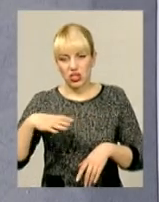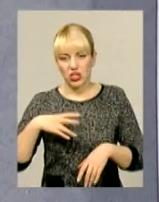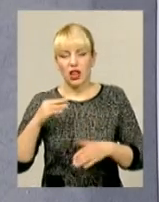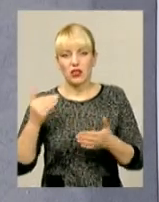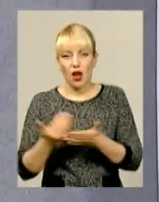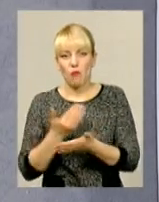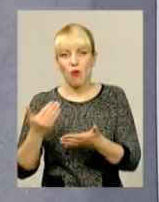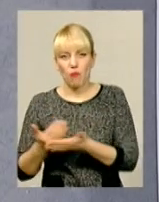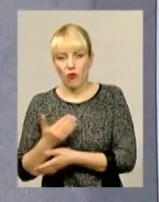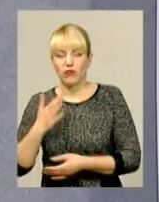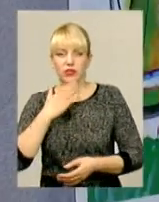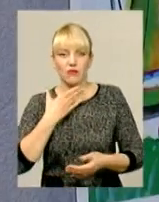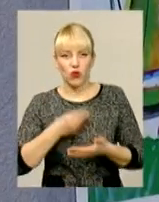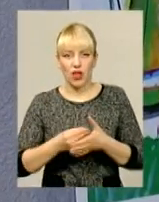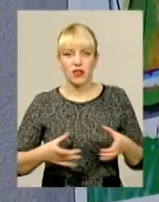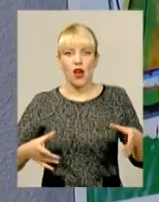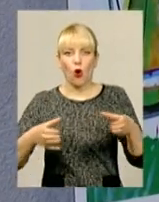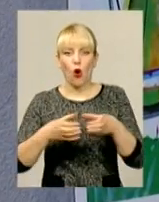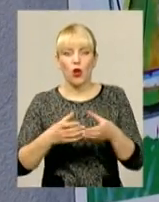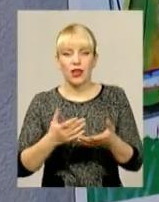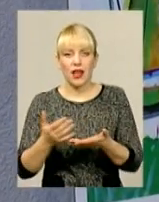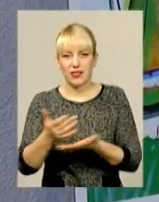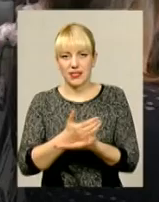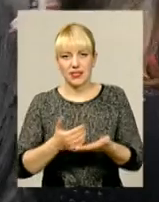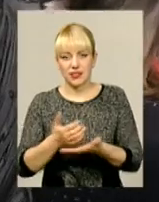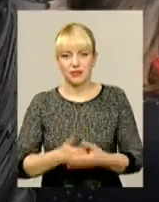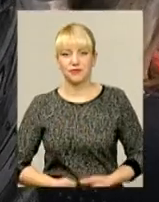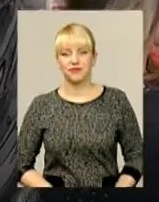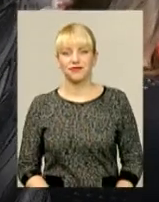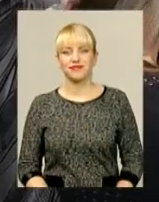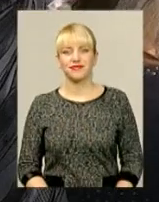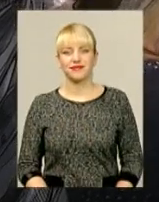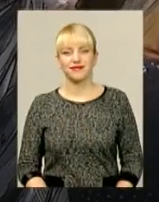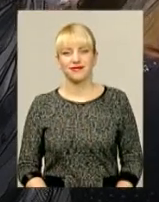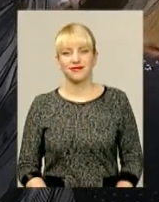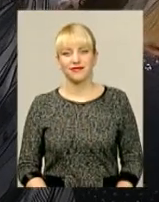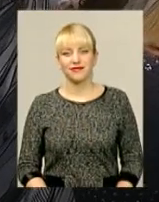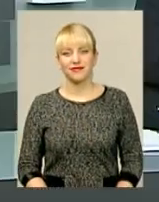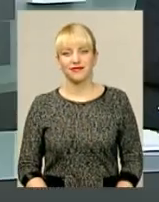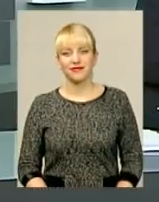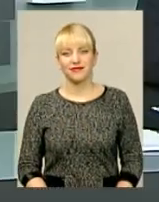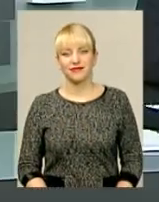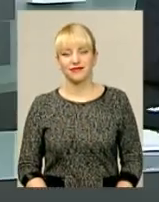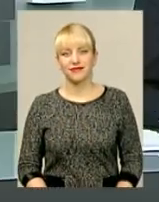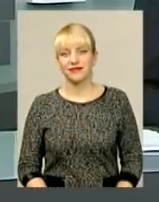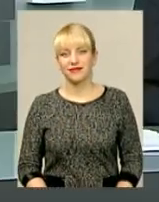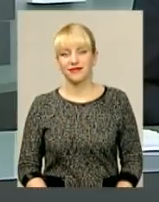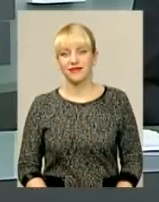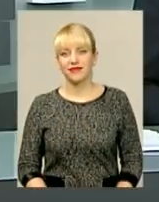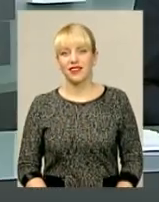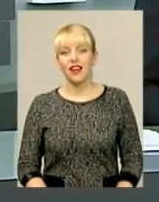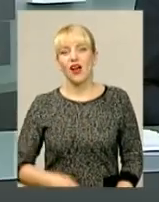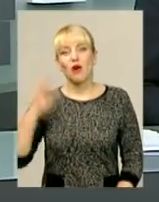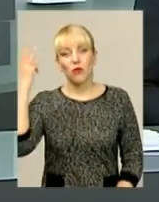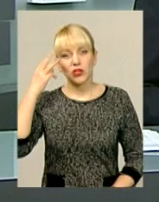на поповнення в своїй колекції. Надія Куреляк, Олександр Горішевський для інформаційного випуску. Поділля